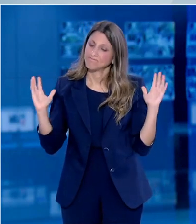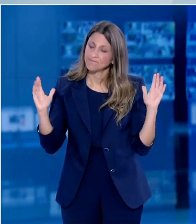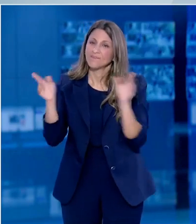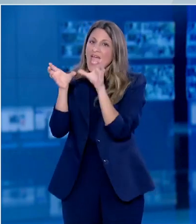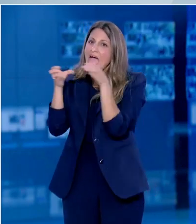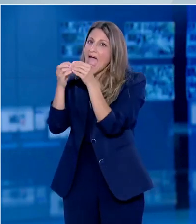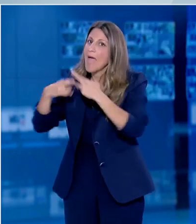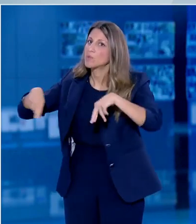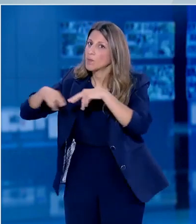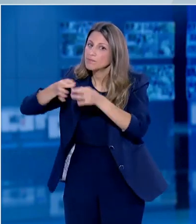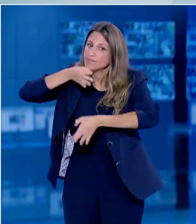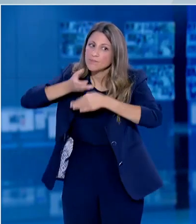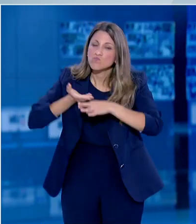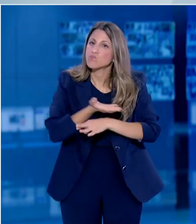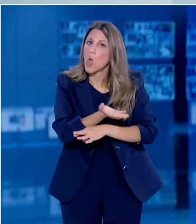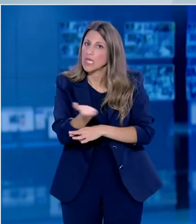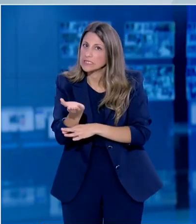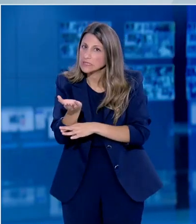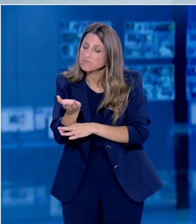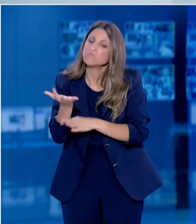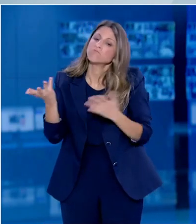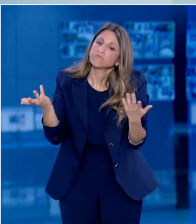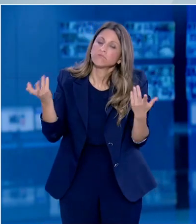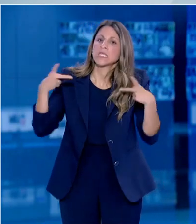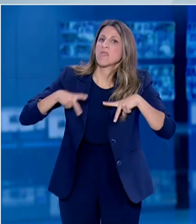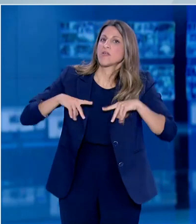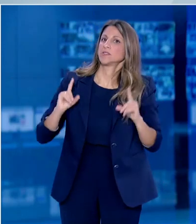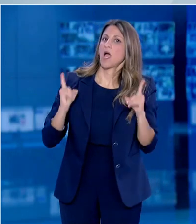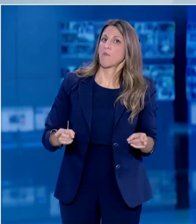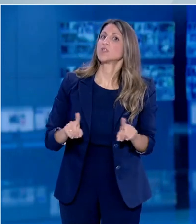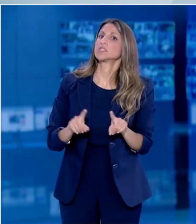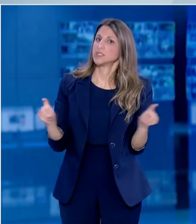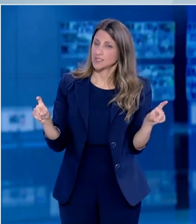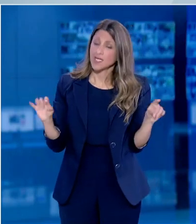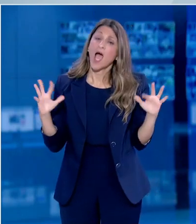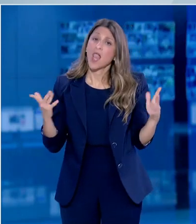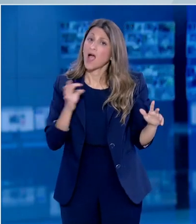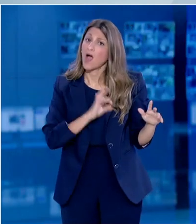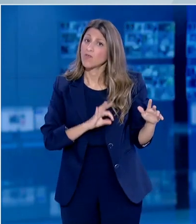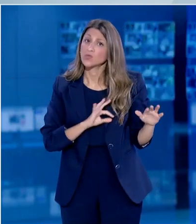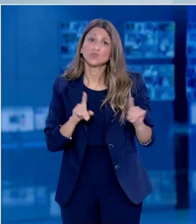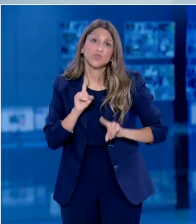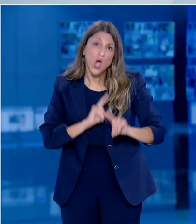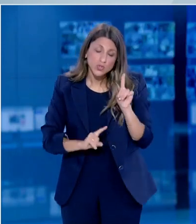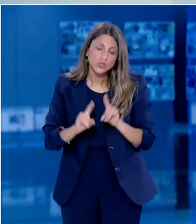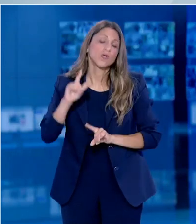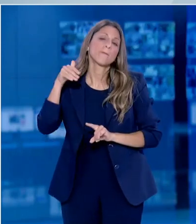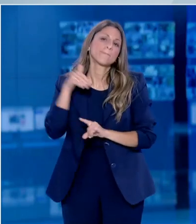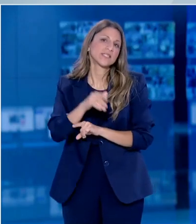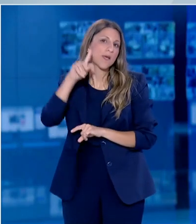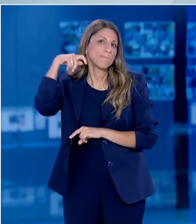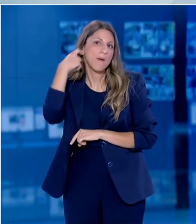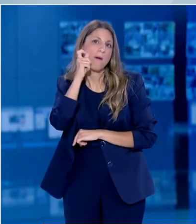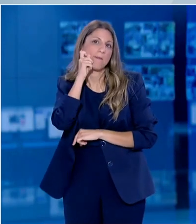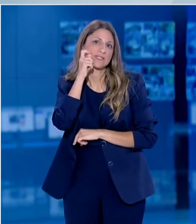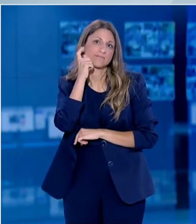η Επιστημονική μας Επιτροπή ότι και να αποφασίσει η Πολιτεία την καλύτερη απόφαση για τα παιδιά τους θα την πάρουν στο οικογενειακό περιβάλλον